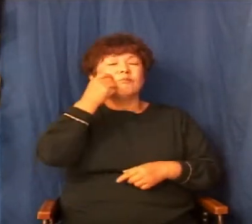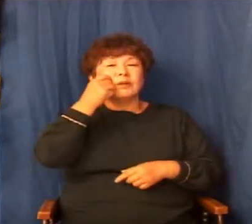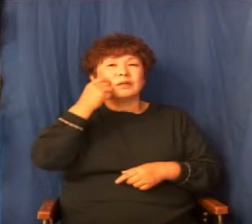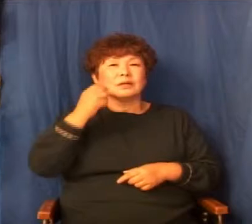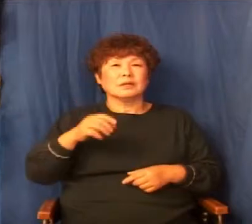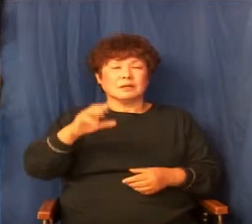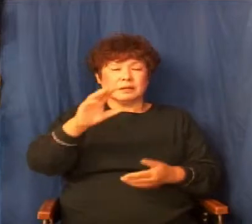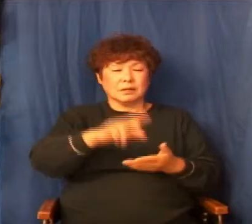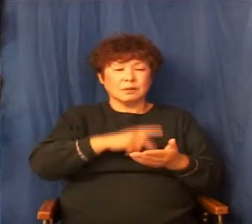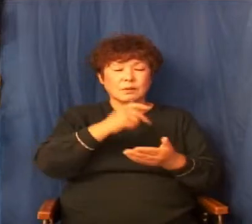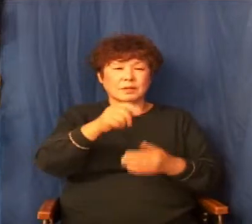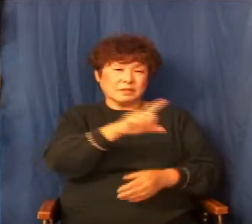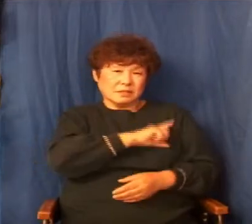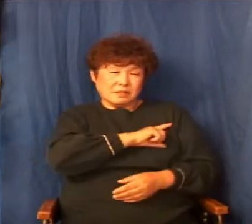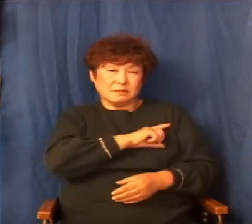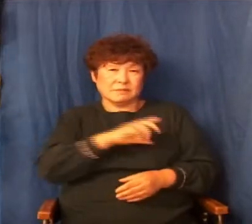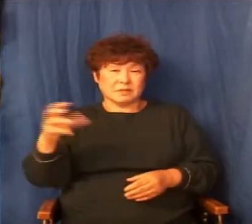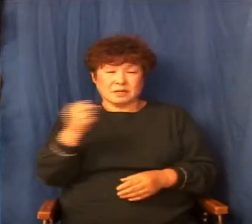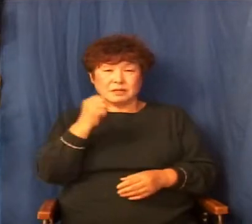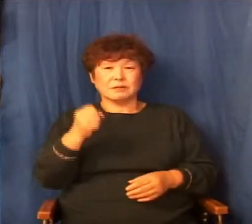걸고 지금 얘기를 하는 거예요.